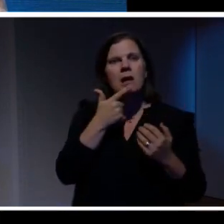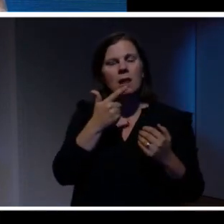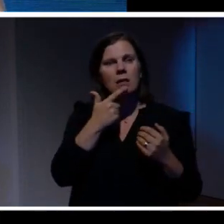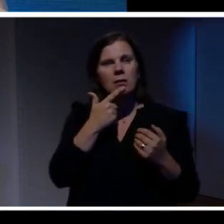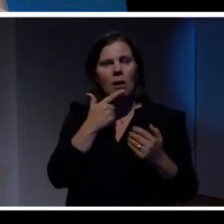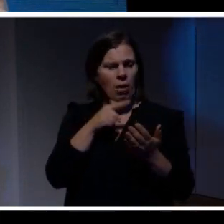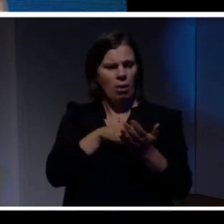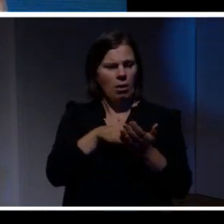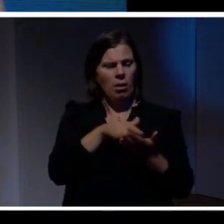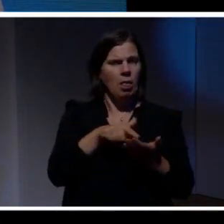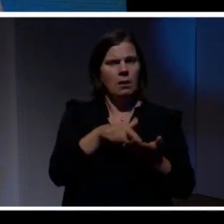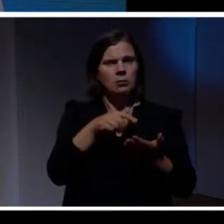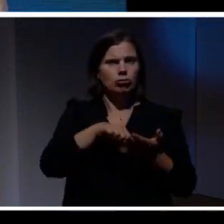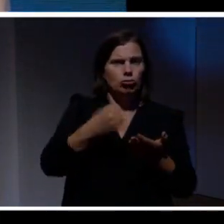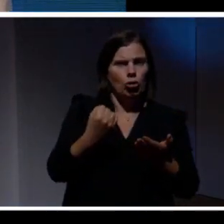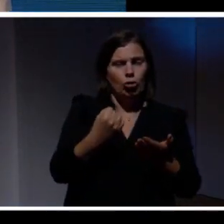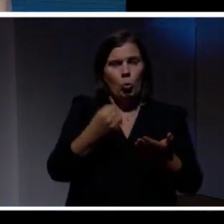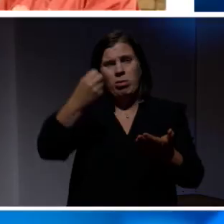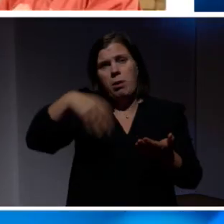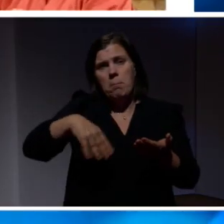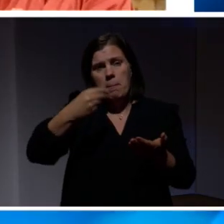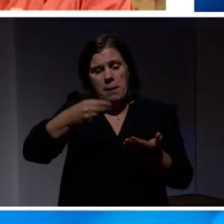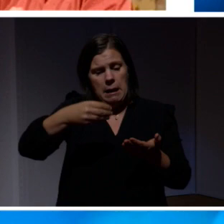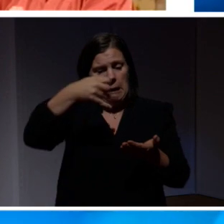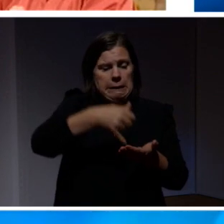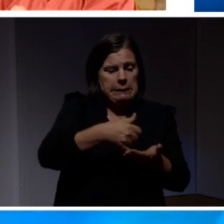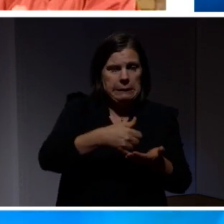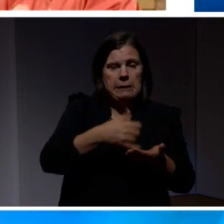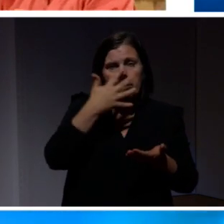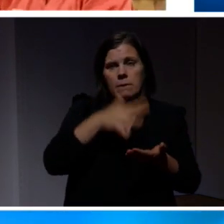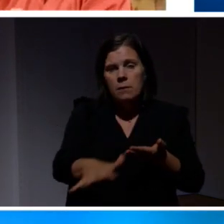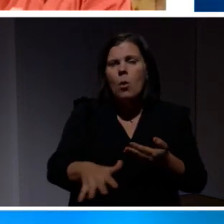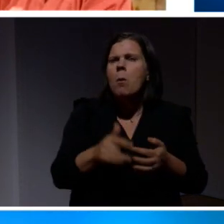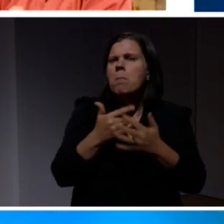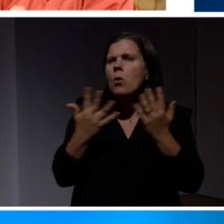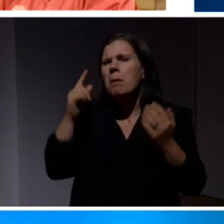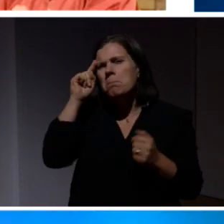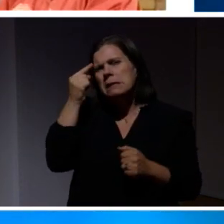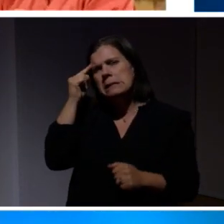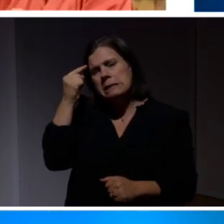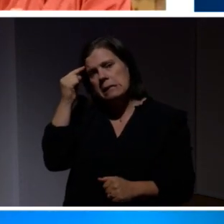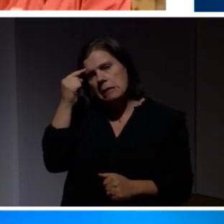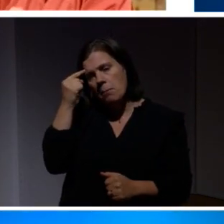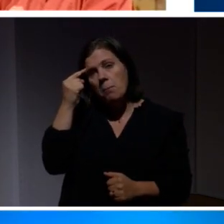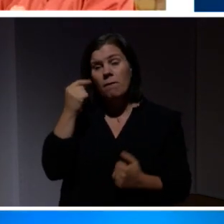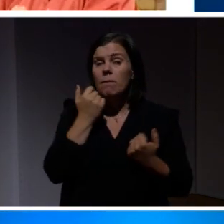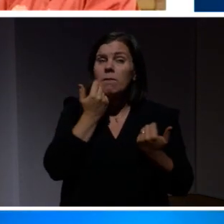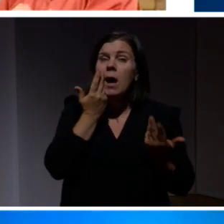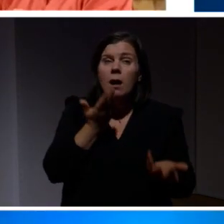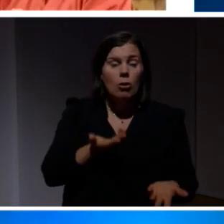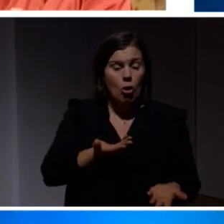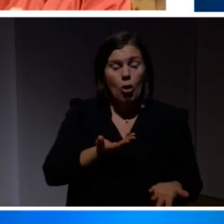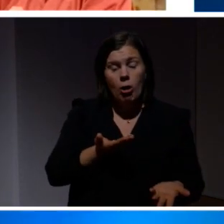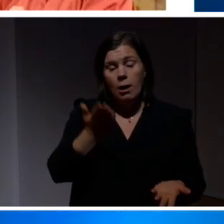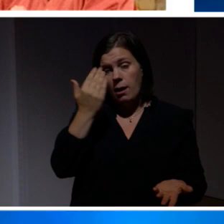för att ta sönder sin telefon, rädda för att tappa bort alla sina pengar. Och många är väldigt misstänksamma. Varje dag så läser